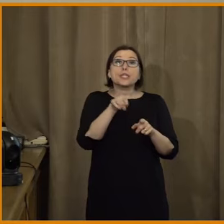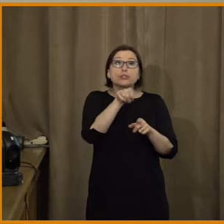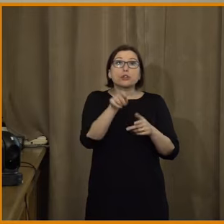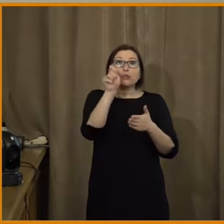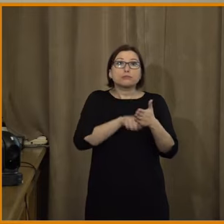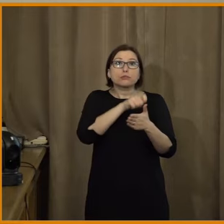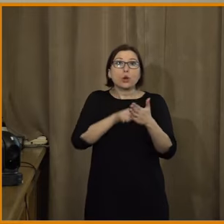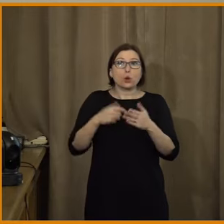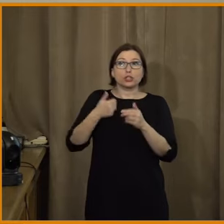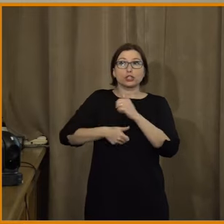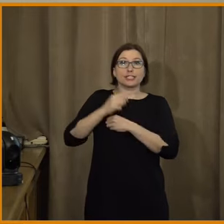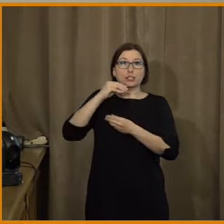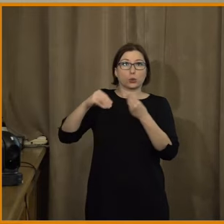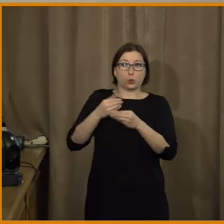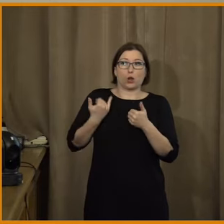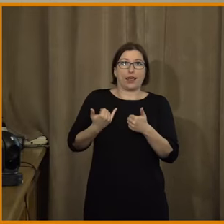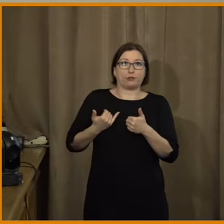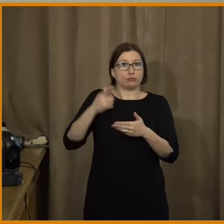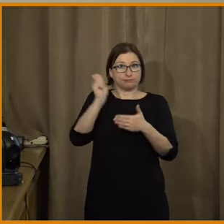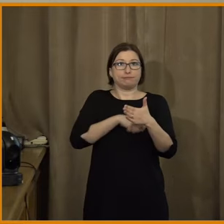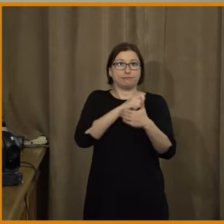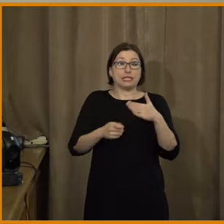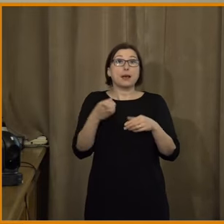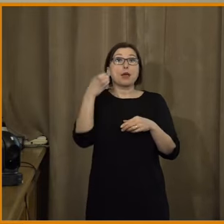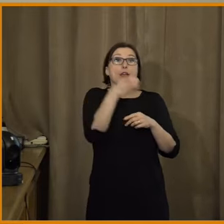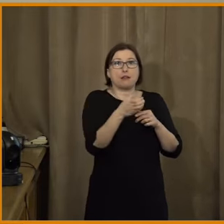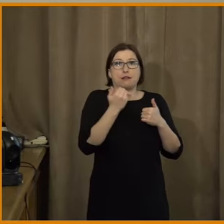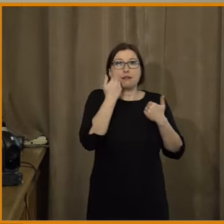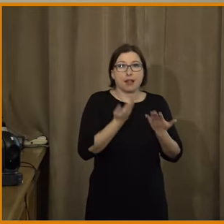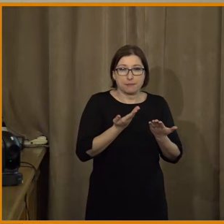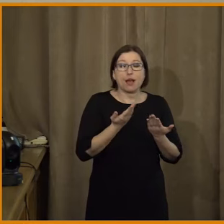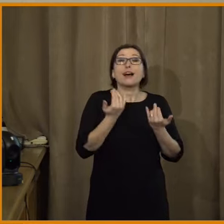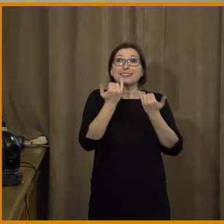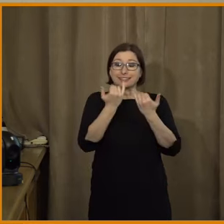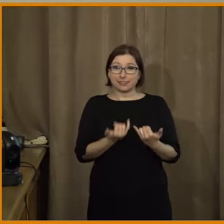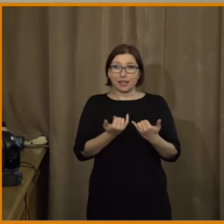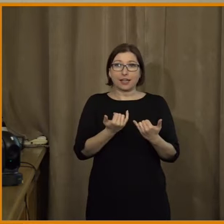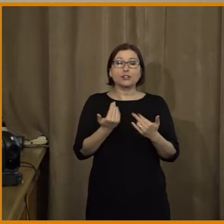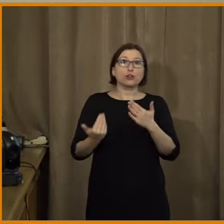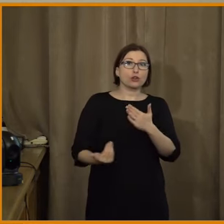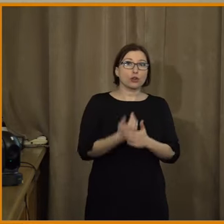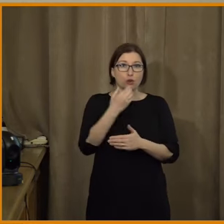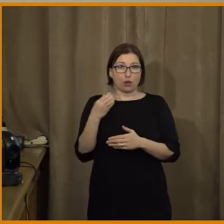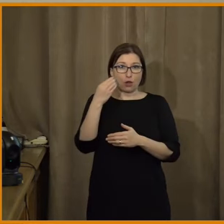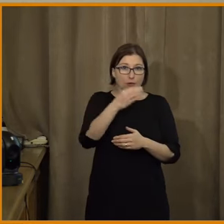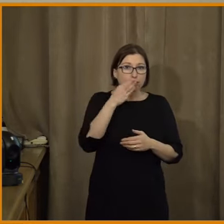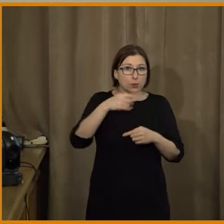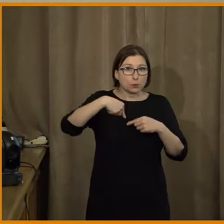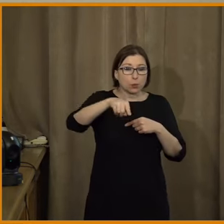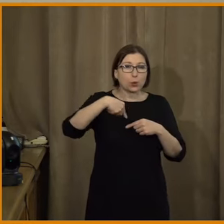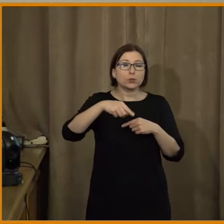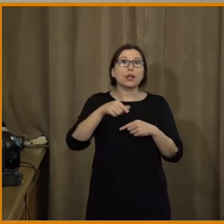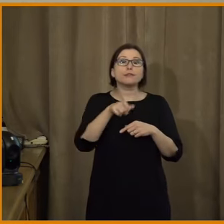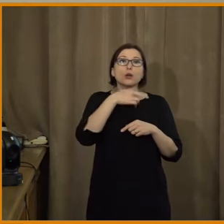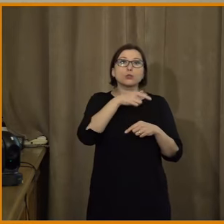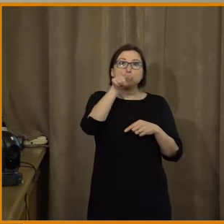16. února letos a teďka bychom měli mít novou tuto postavu, což je pan